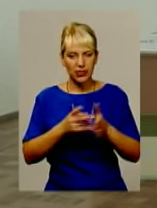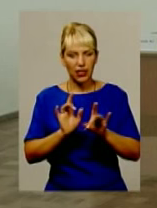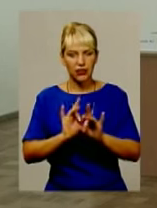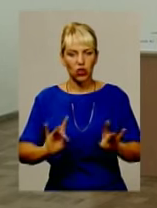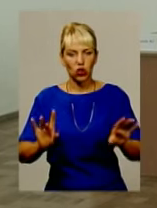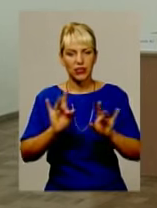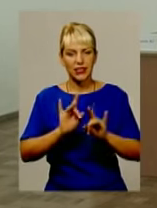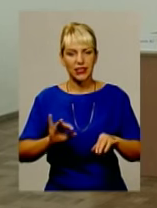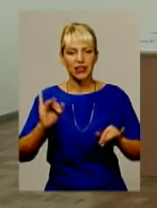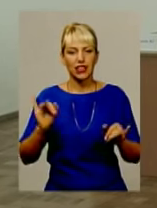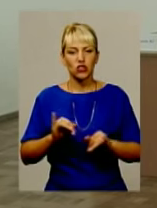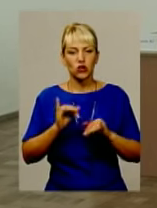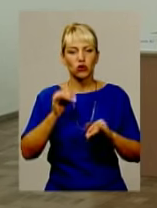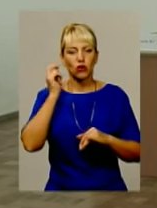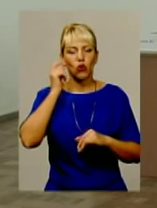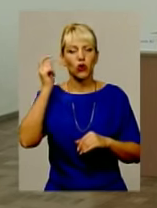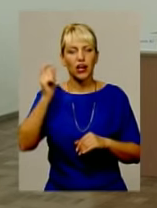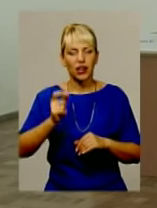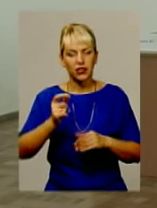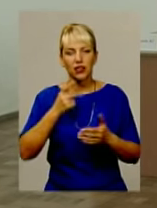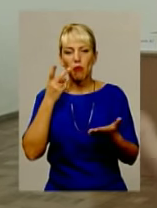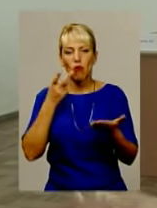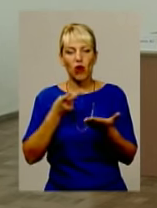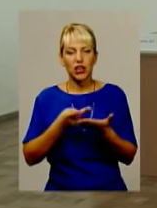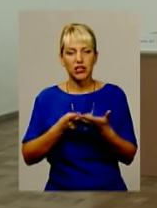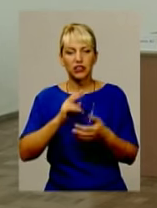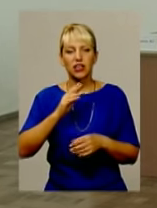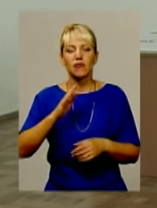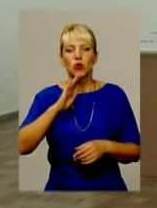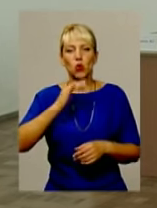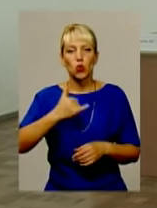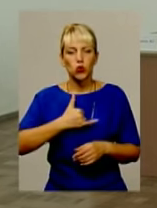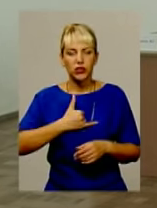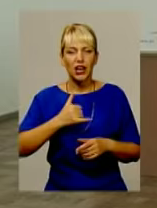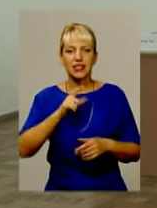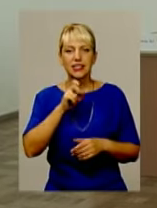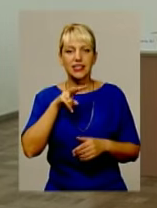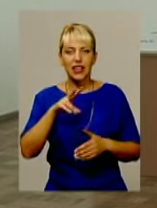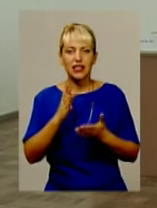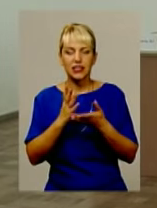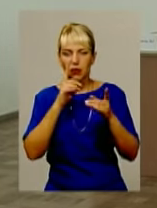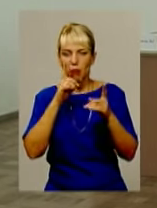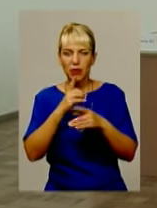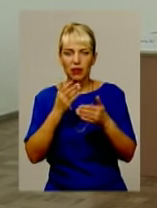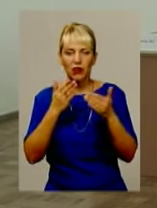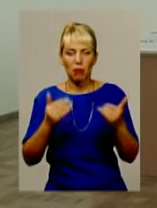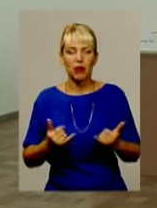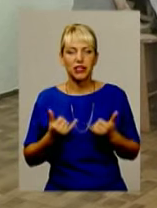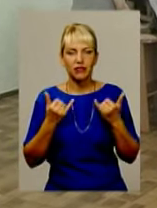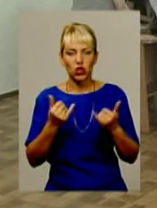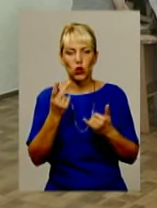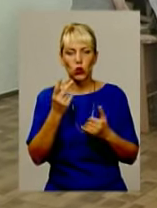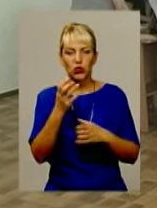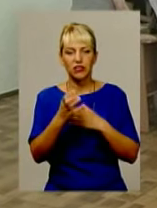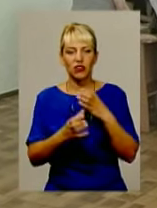історію України. Показати в нас в залах, музеї є міні-виставка, присвячена Другої світової війні.